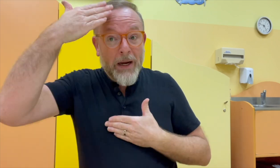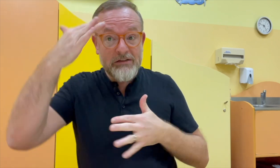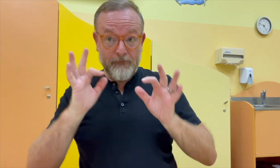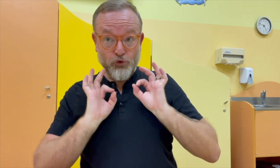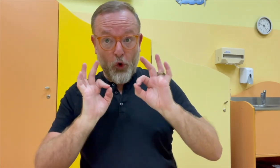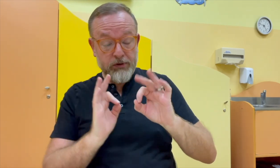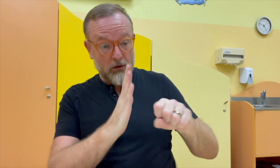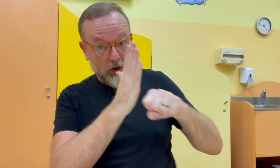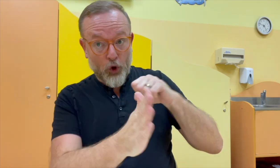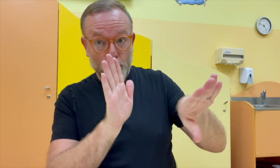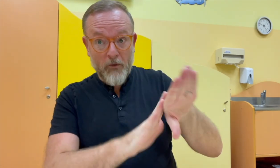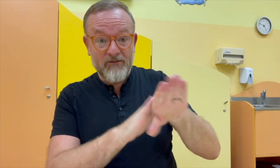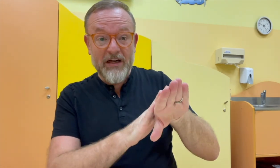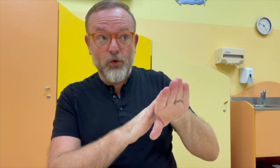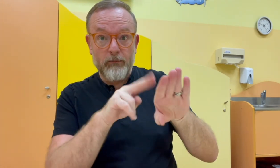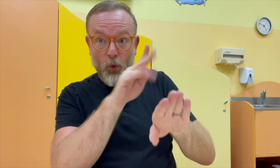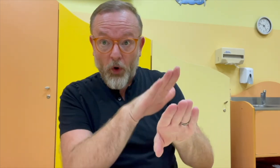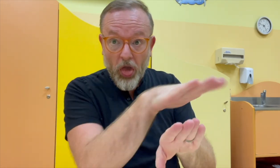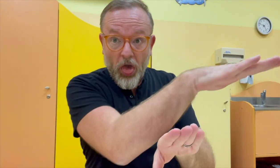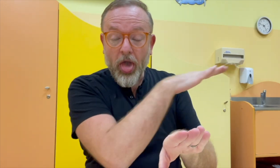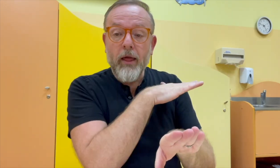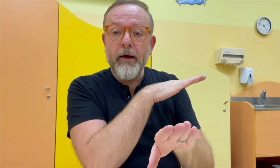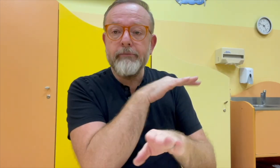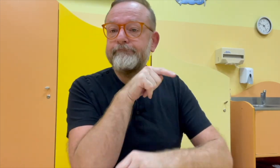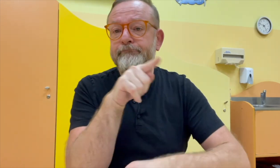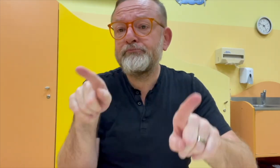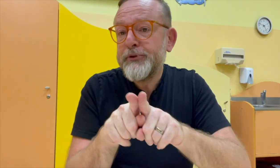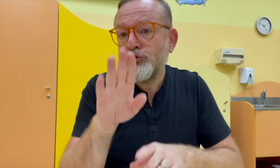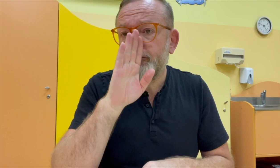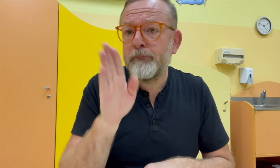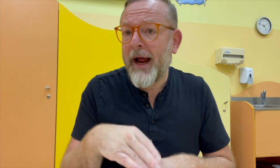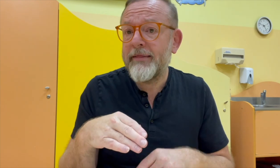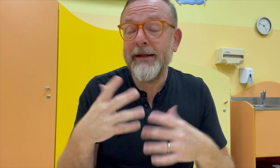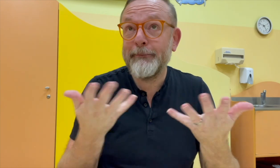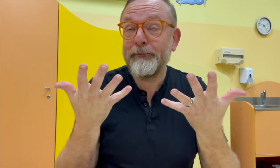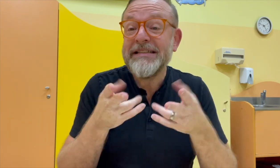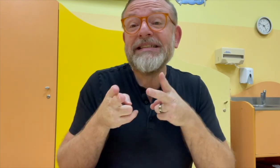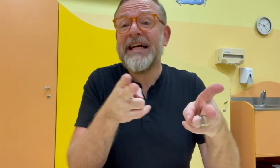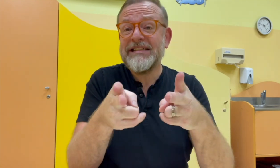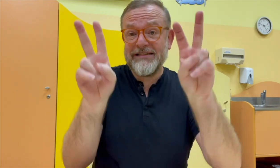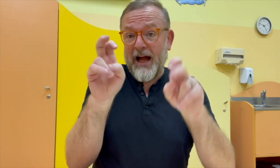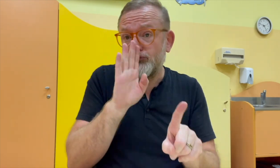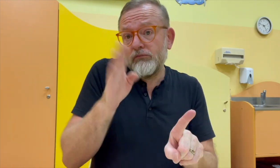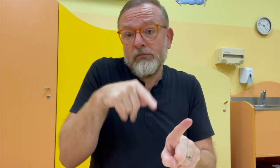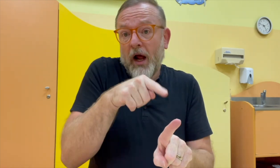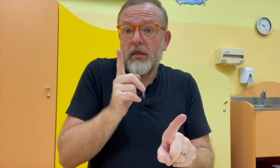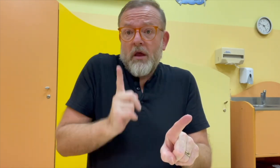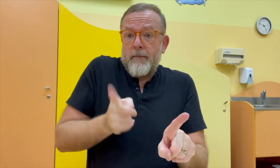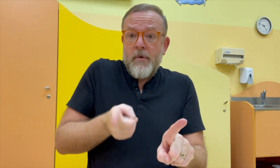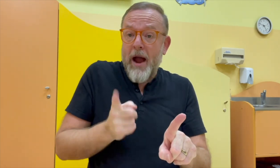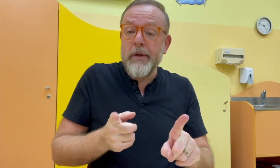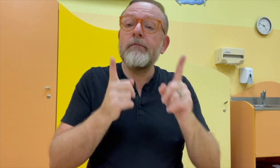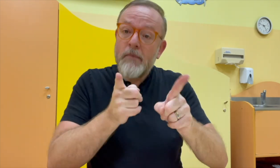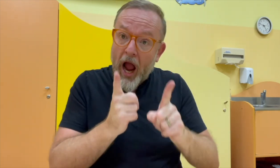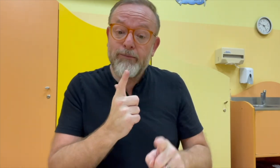si myslel, že mezi námi je dobrý vztah, že jí narovinu něco řeknu a ono se to potom rozneslo. A to není správně, to není dobrá cesta.